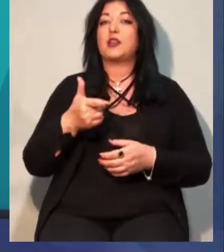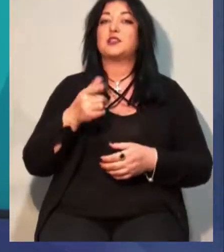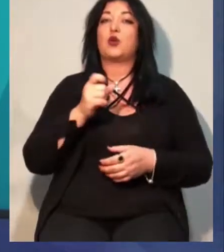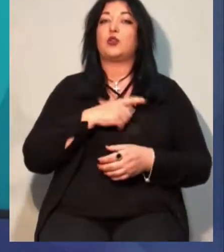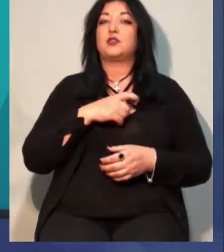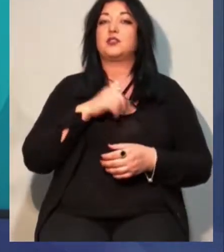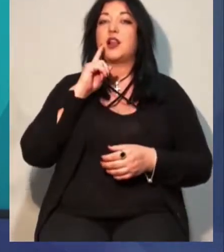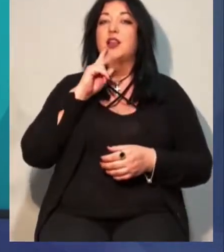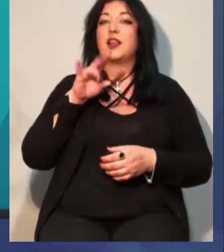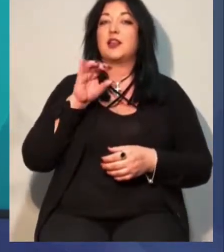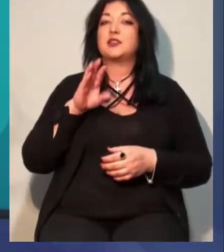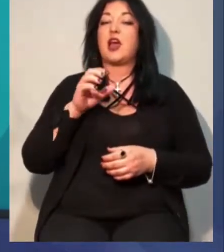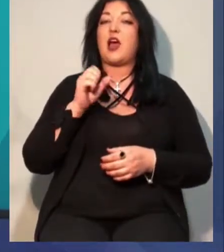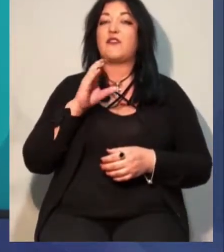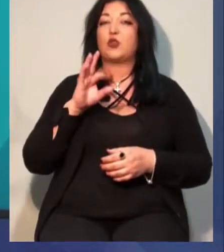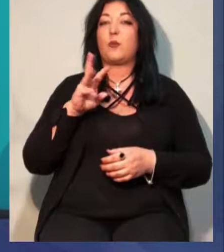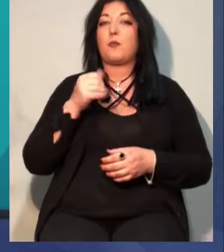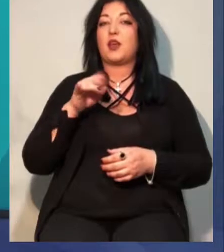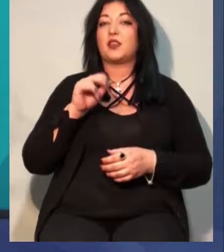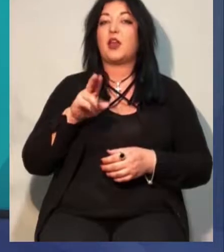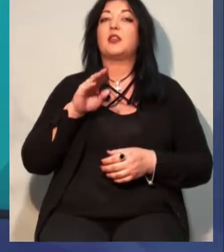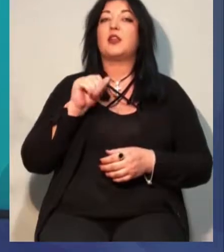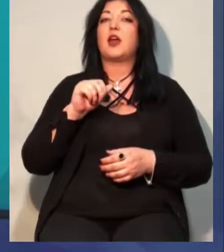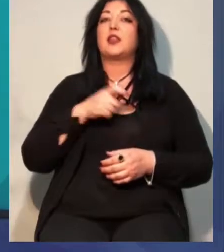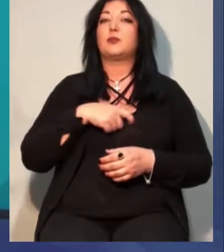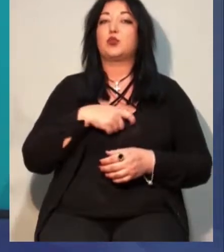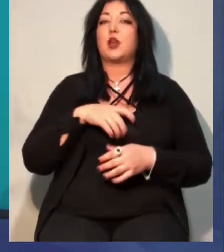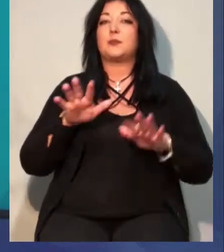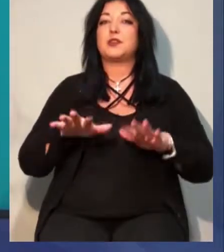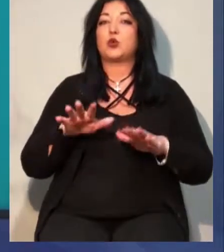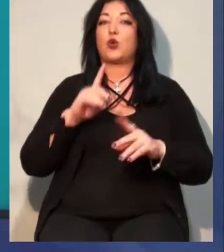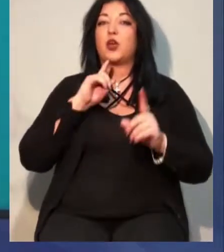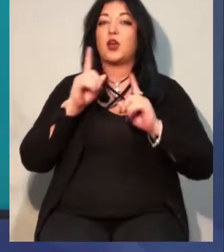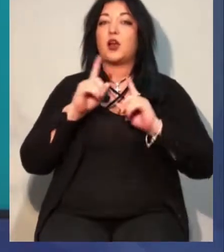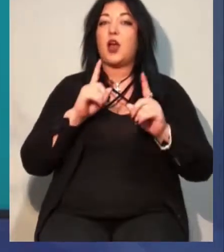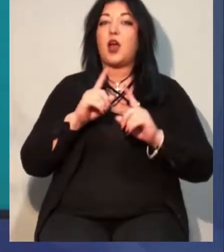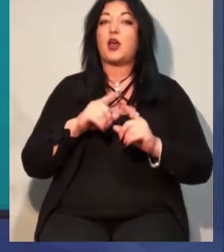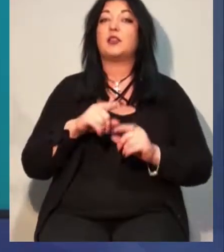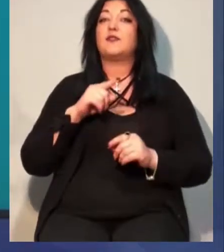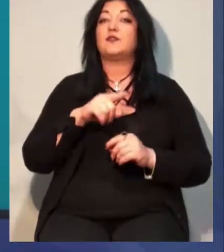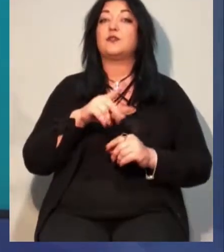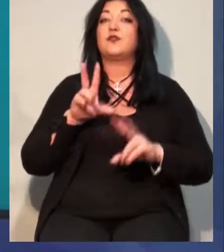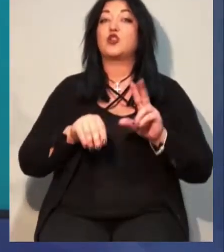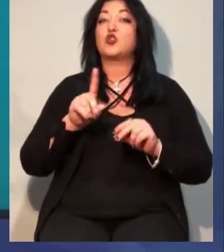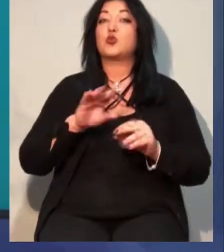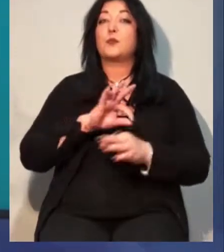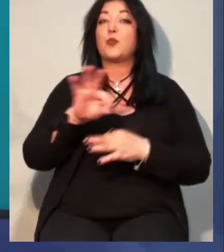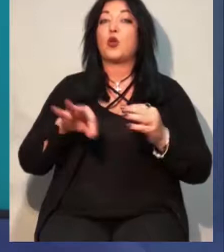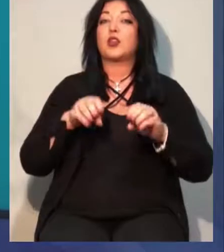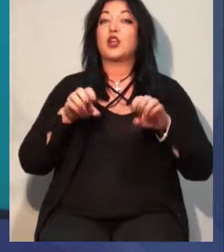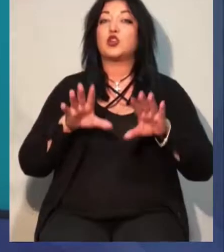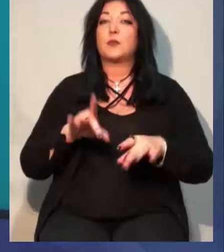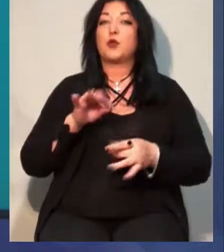середку «Автомайдан» та депутатка міської ради Ольга Квасніцька. Вони вважають, що проєкт рішення про затвердження проєкту